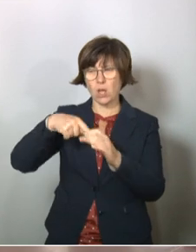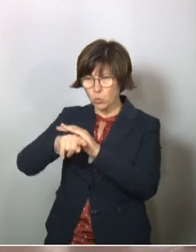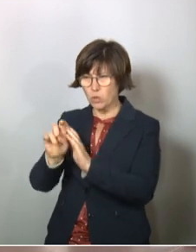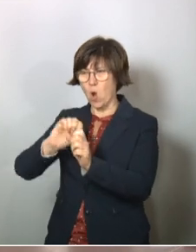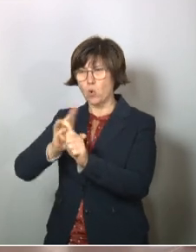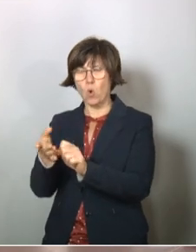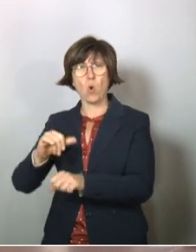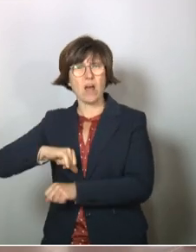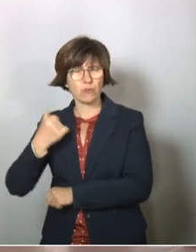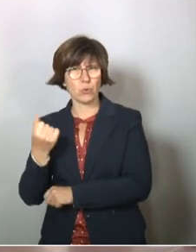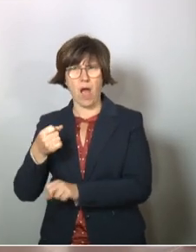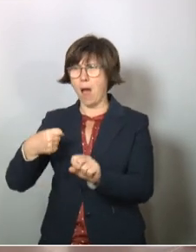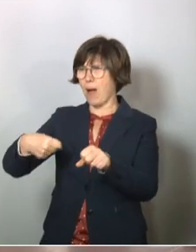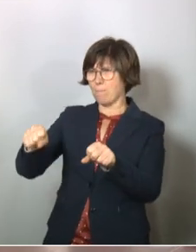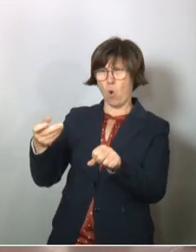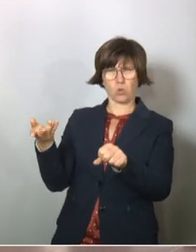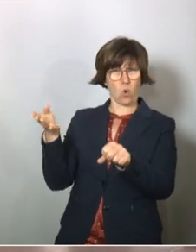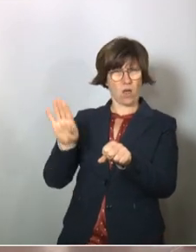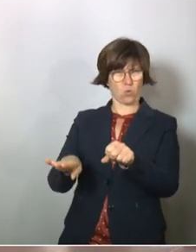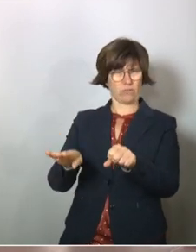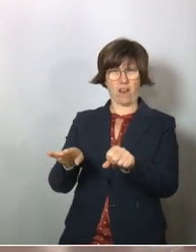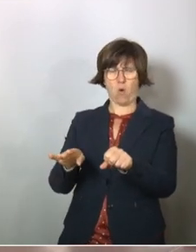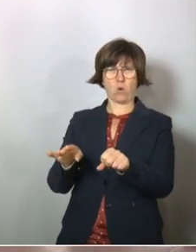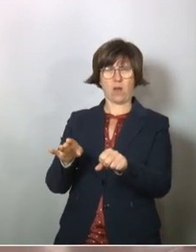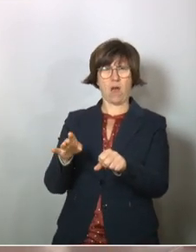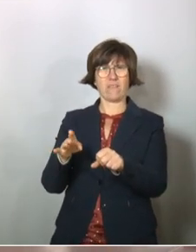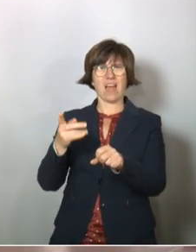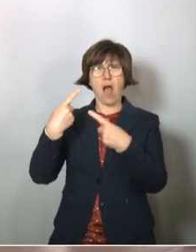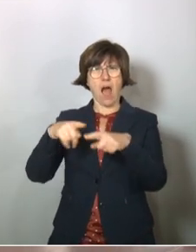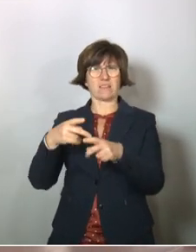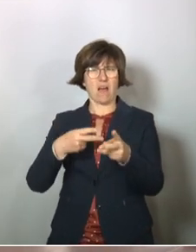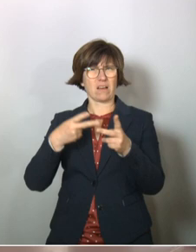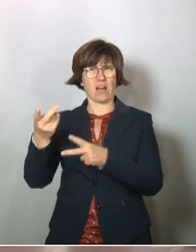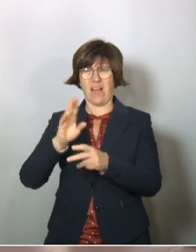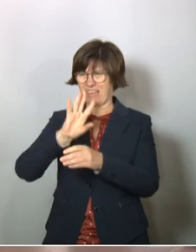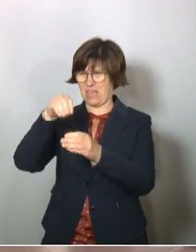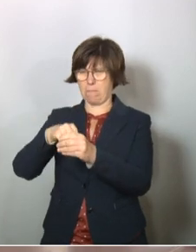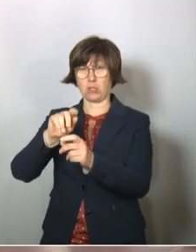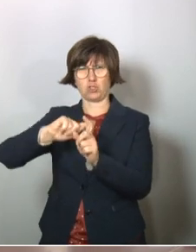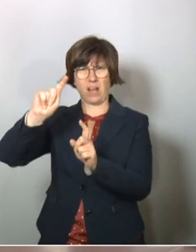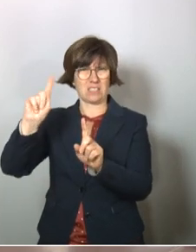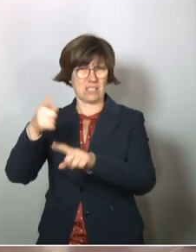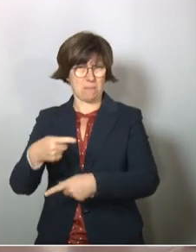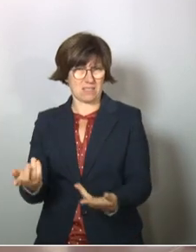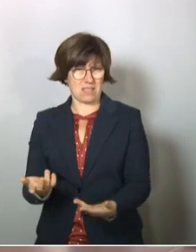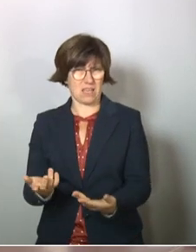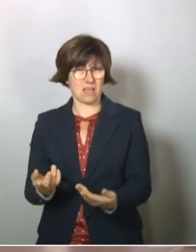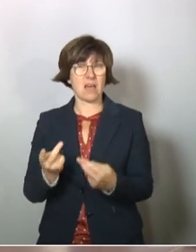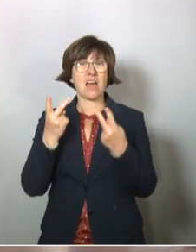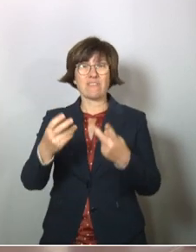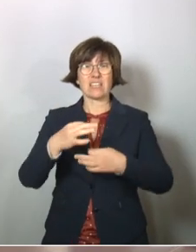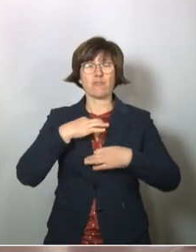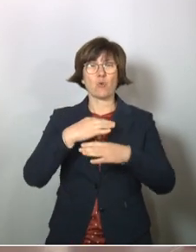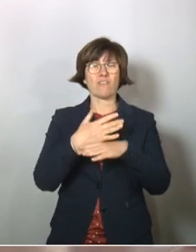gestorben. Aber wer durch einen Motorradunfall gestorben ist oder weiß ich was, an eine ganz andere Krankheit gehört nicht rein. Das Wichtigste für unsere